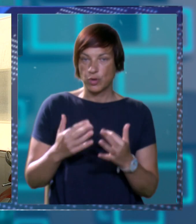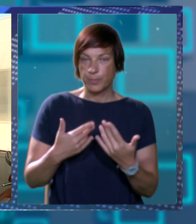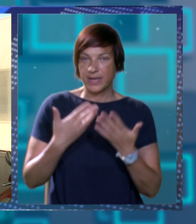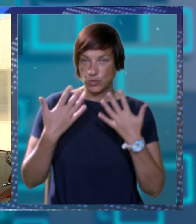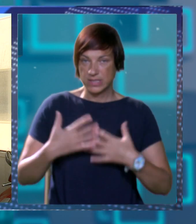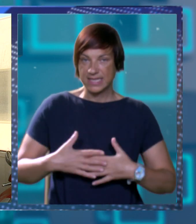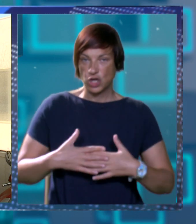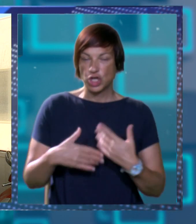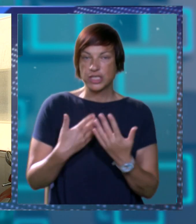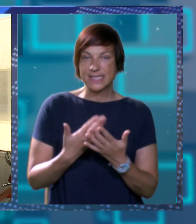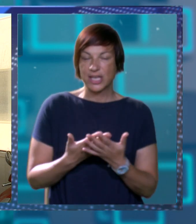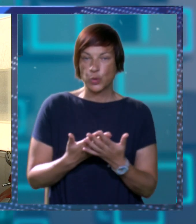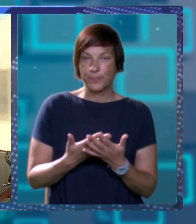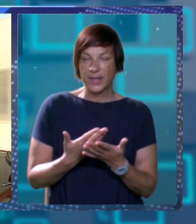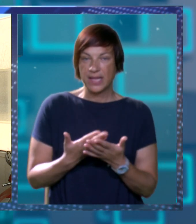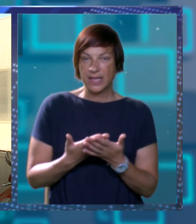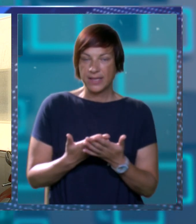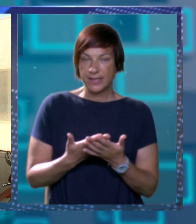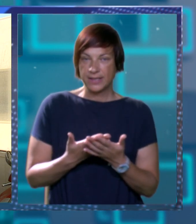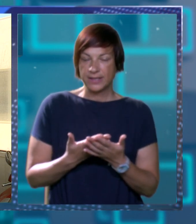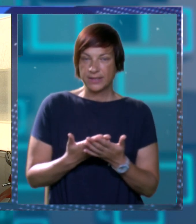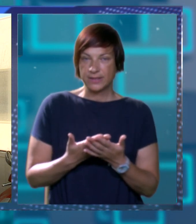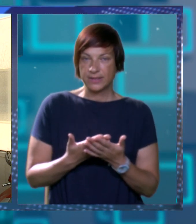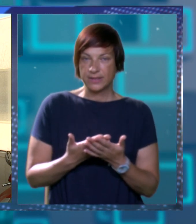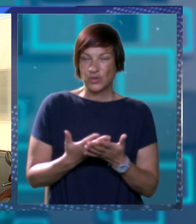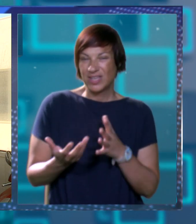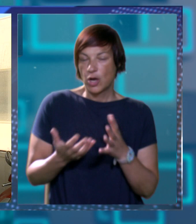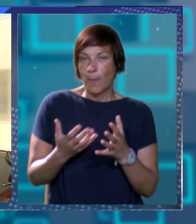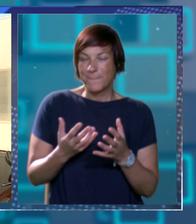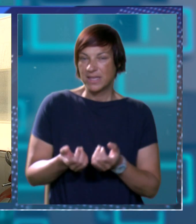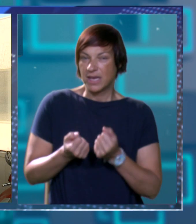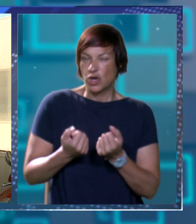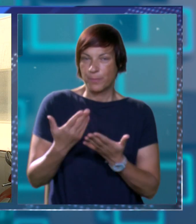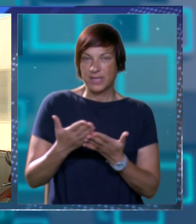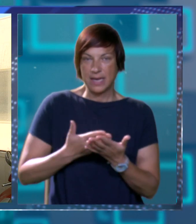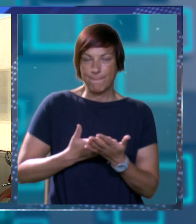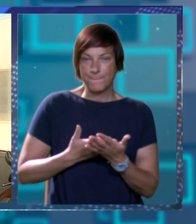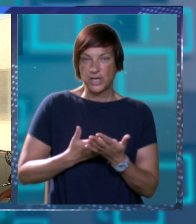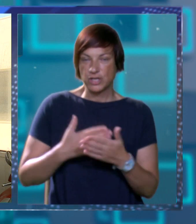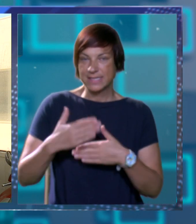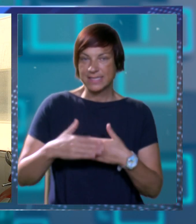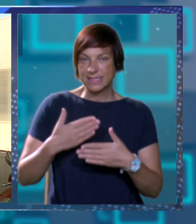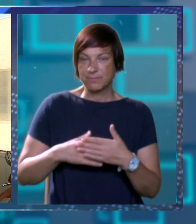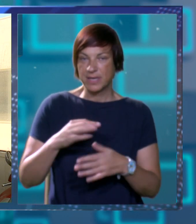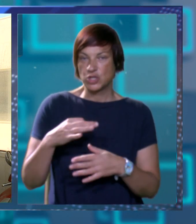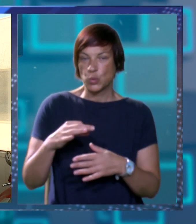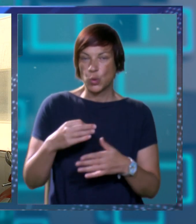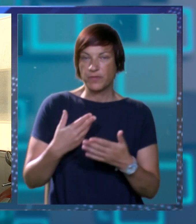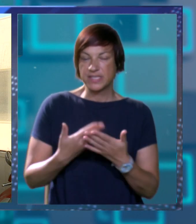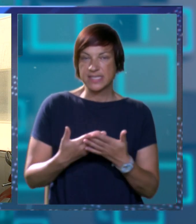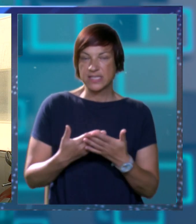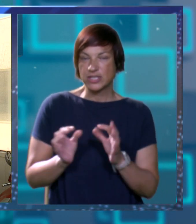nekakve diagnostike. Znači, to je vrlo biniran i kompleksan proces među ovisnosti